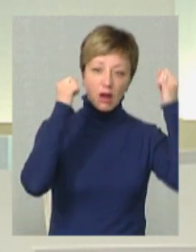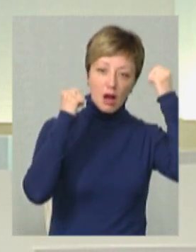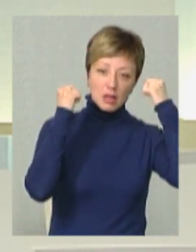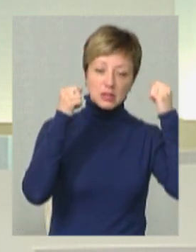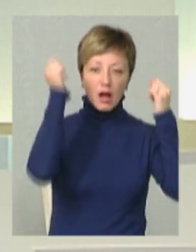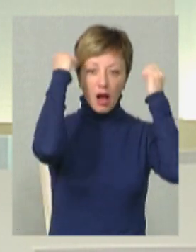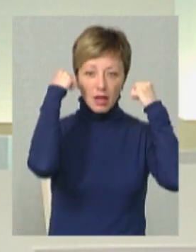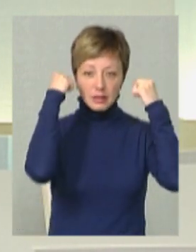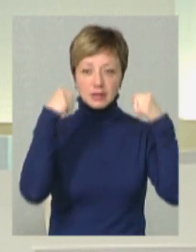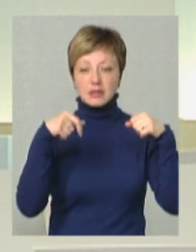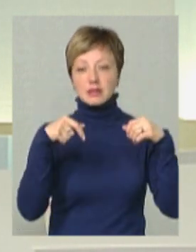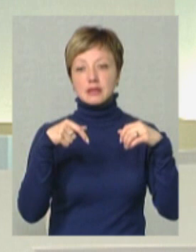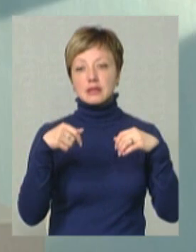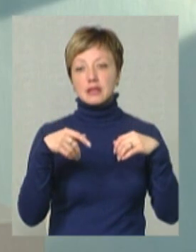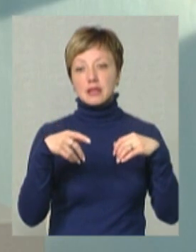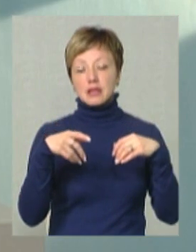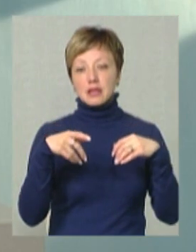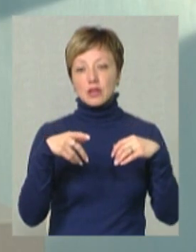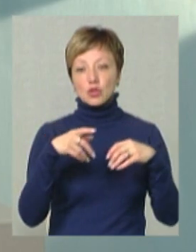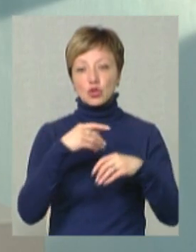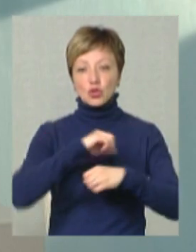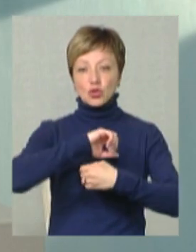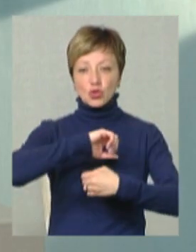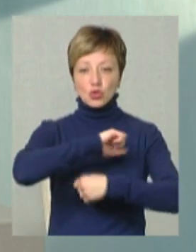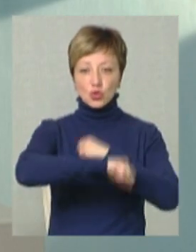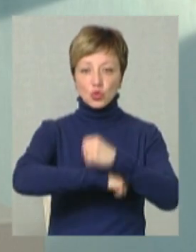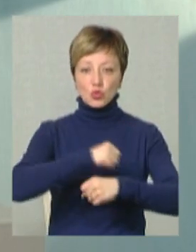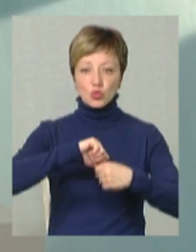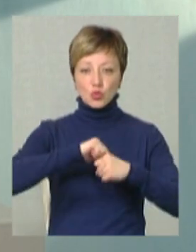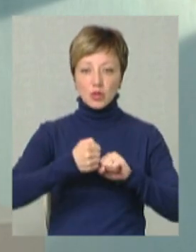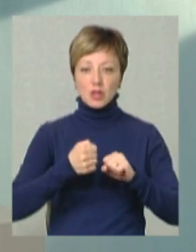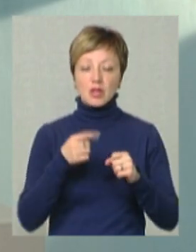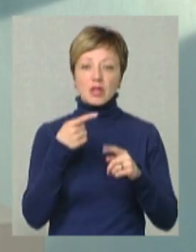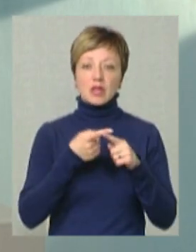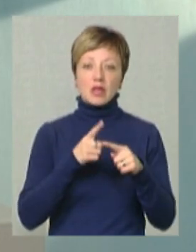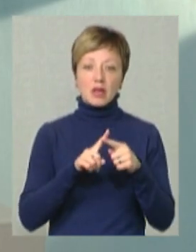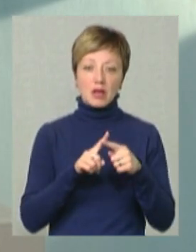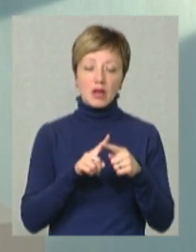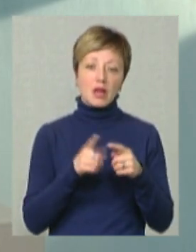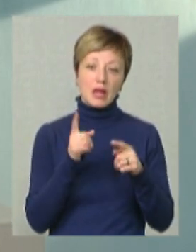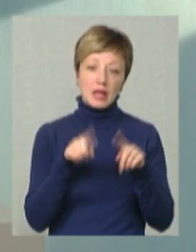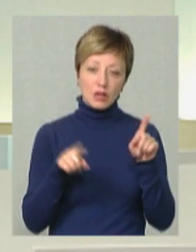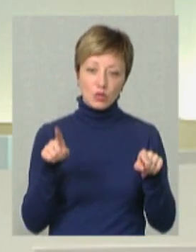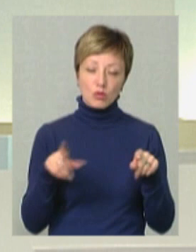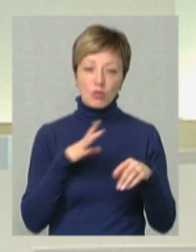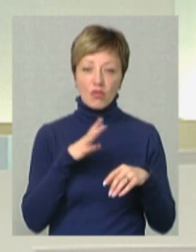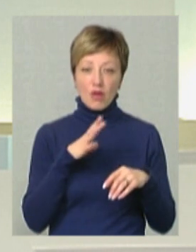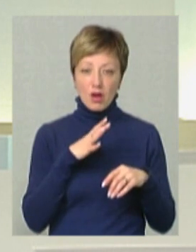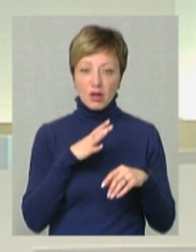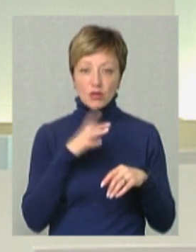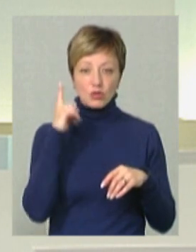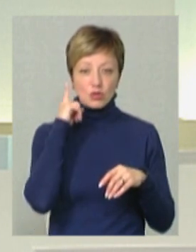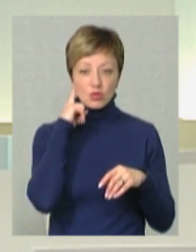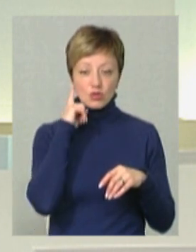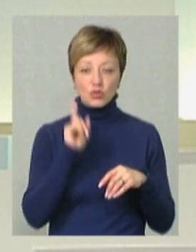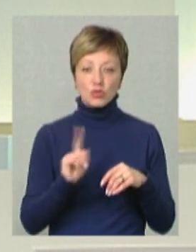тут потрібні жгути і так далі. Але іноді буває, від тих же волонтерів, моїх знайомих, я чую, що